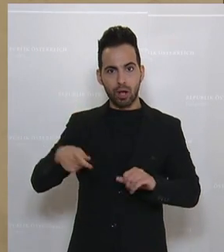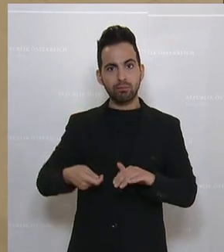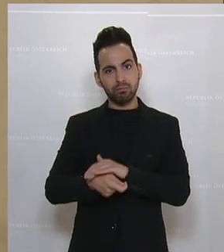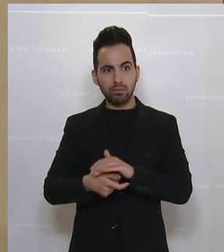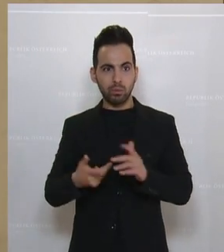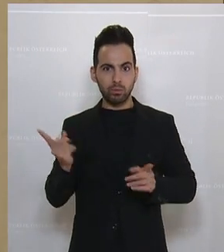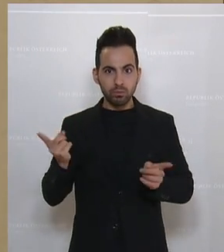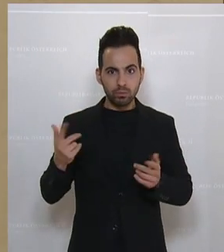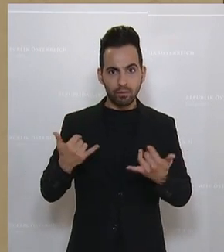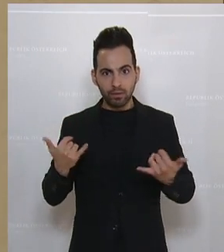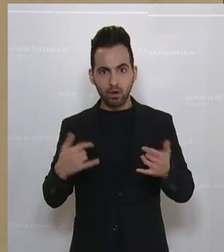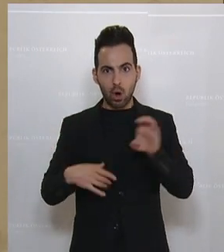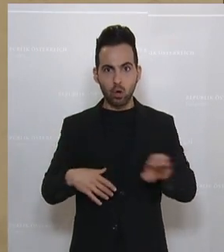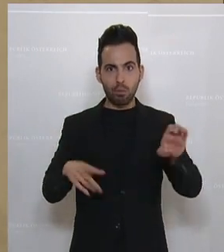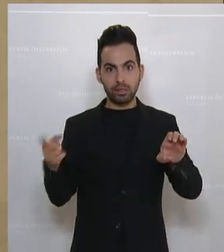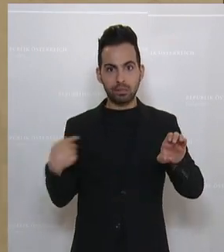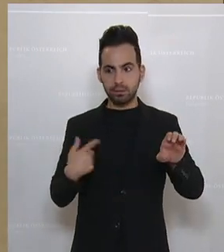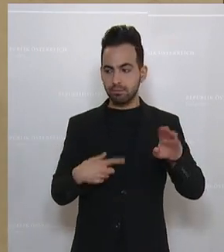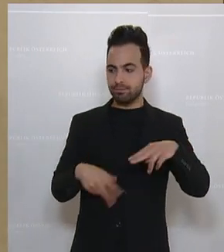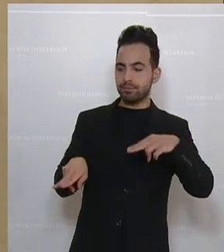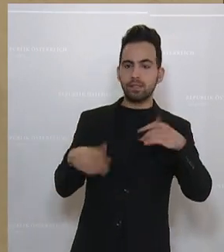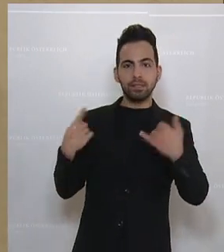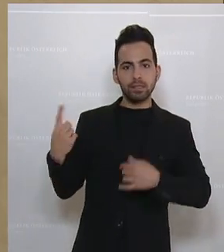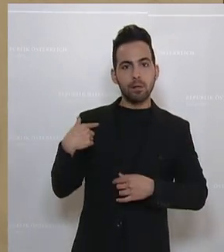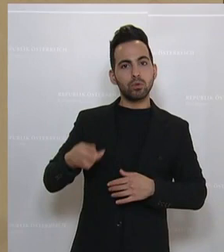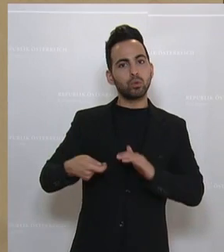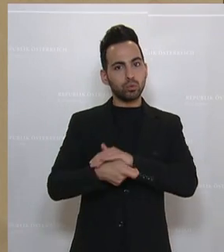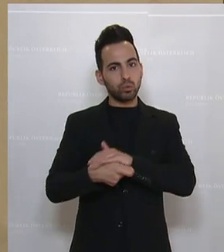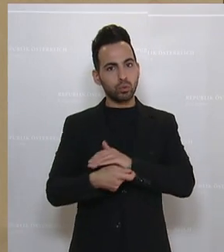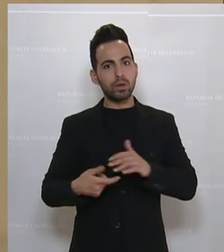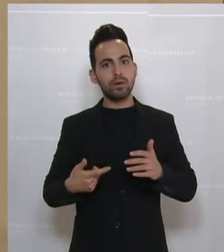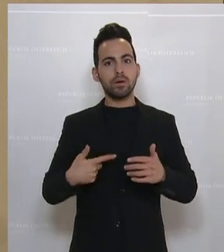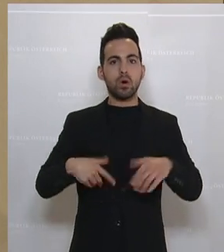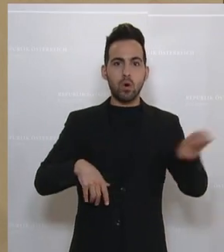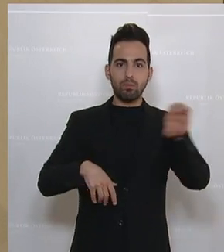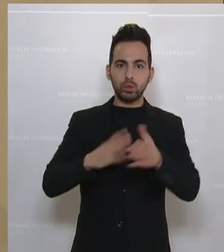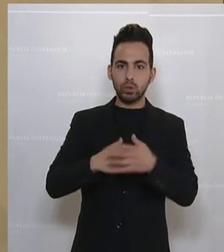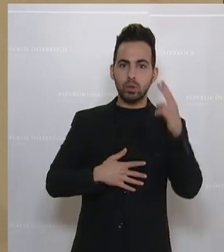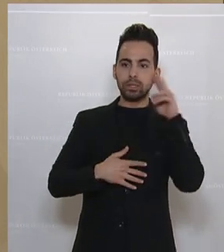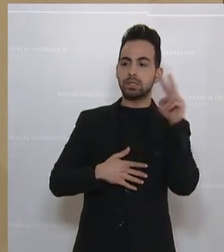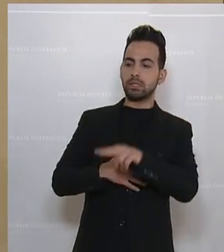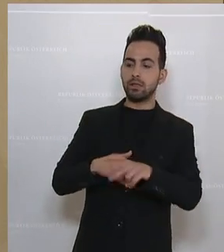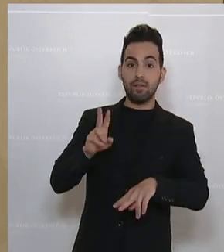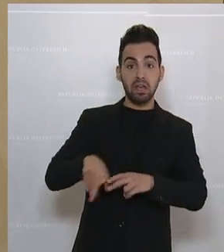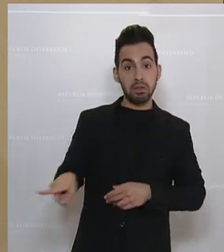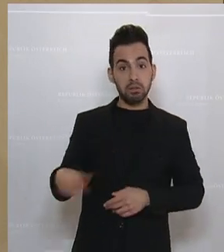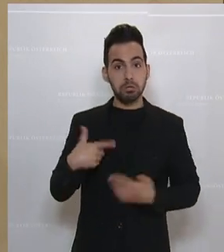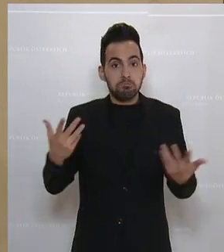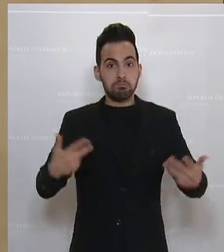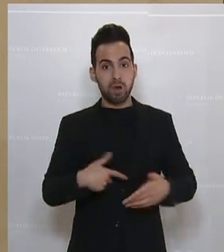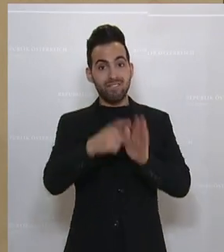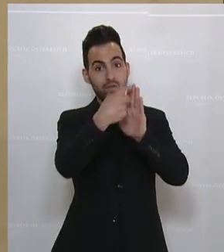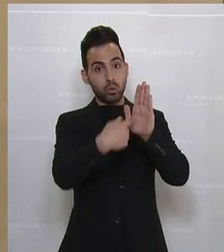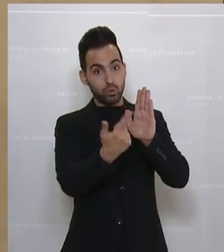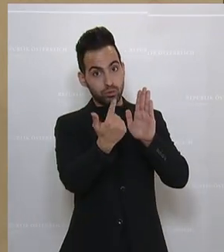Europa vor Augen geführt hat, wie er dieses Druckmittel einsetzen kann und wird, wenn er seine